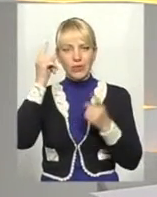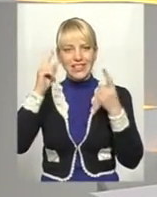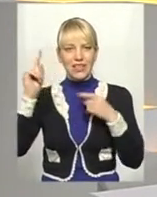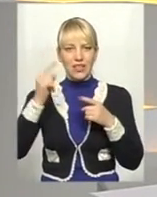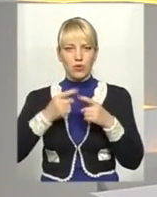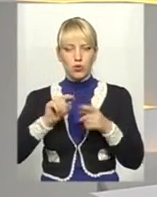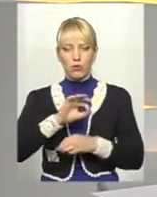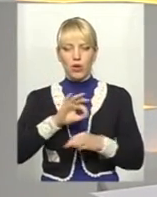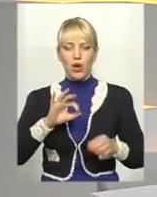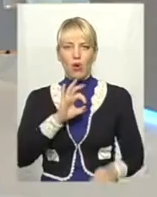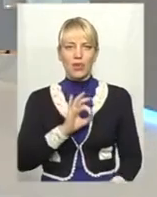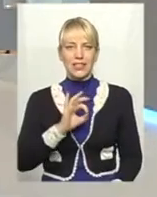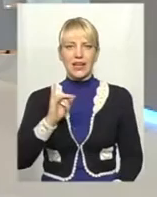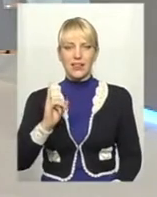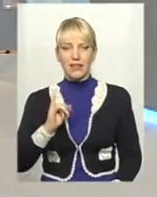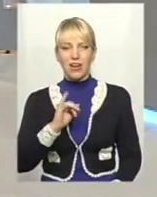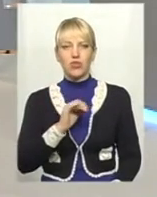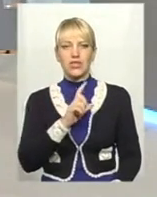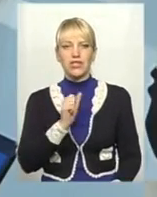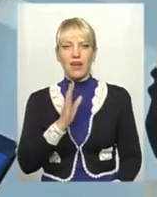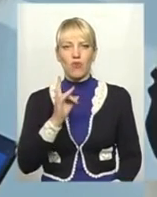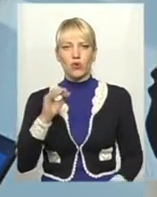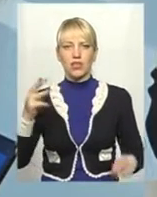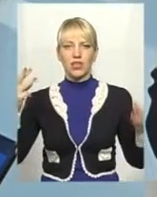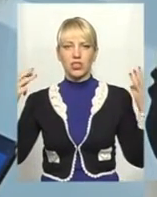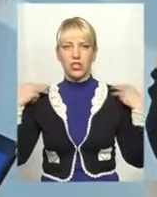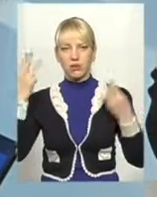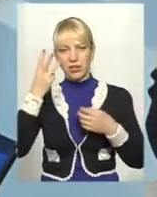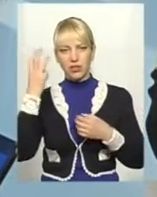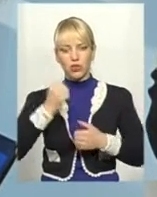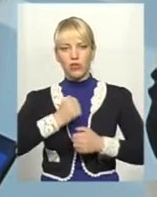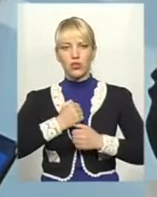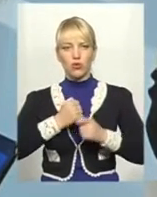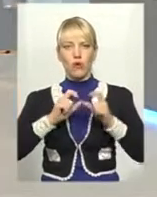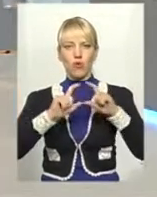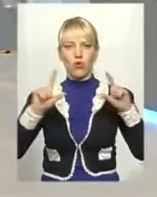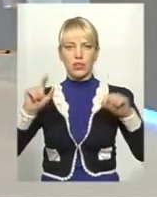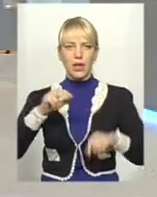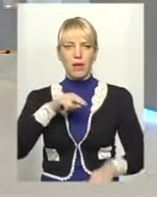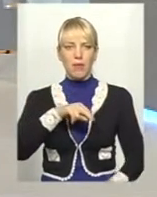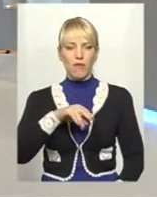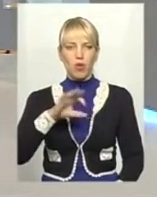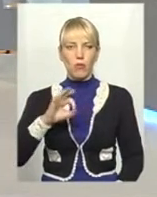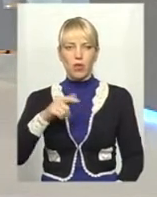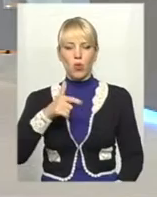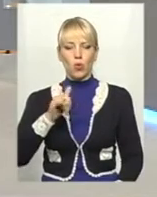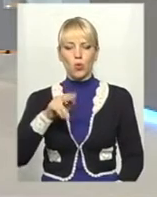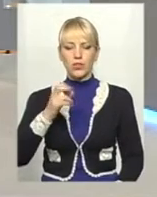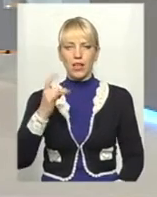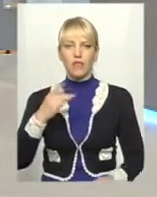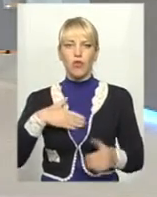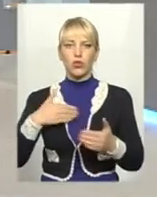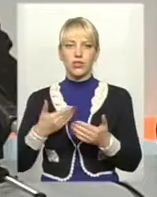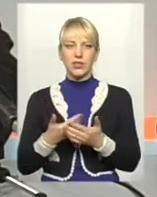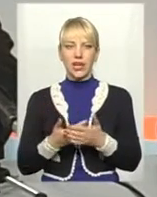Олександр Єванович Завроцький, начальник Хмельницького військового госпіталю, та Павло Омелянович Гуцел-волонтер, координатор